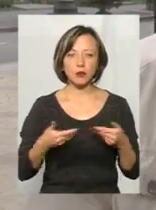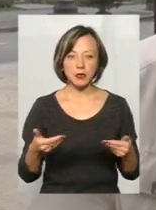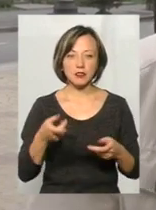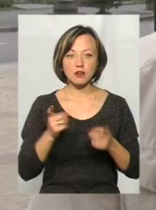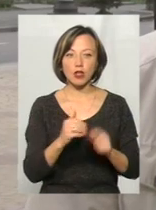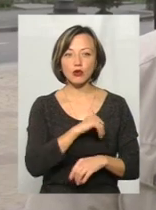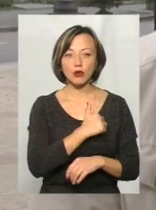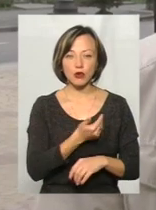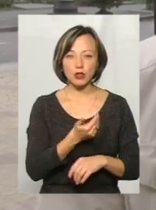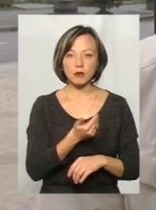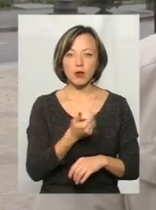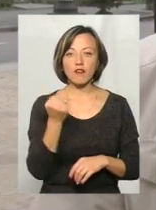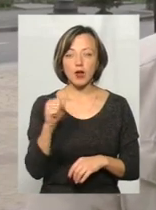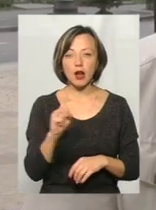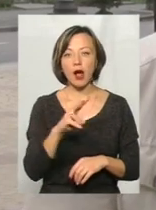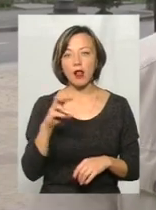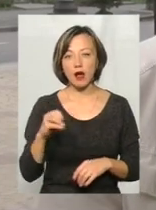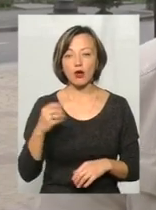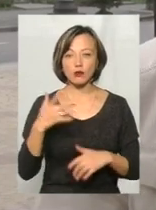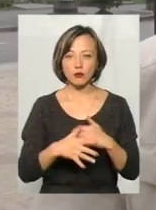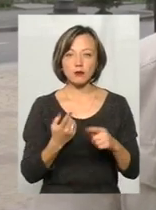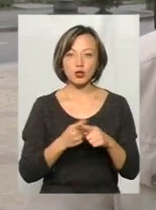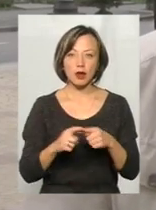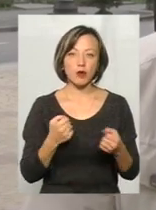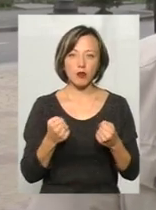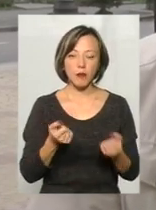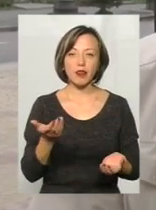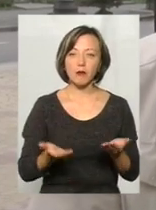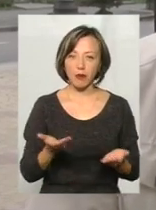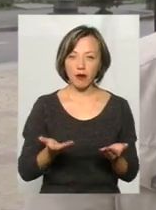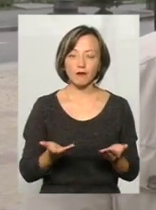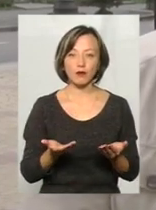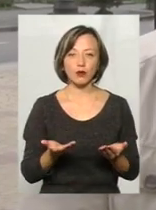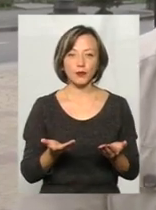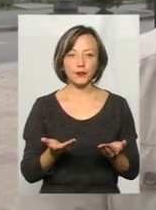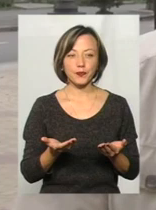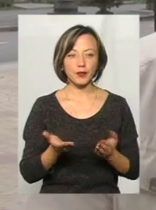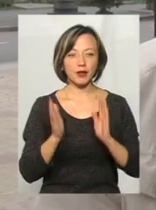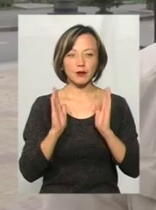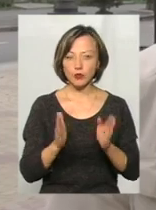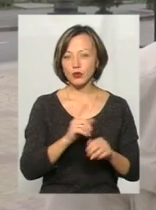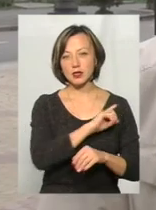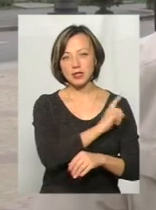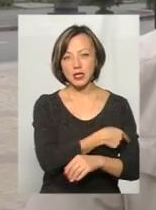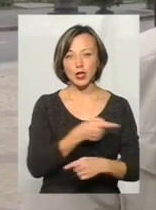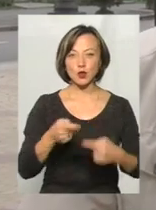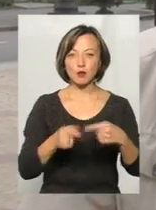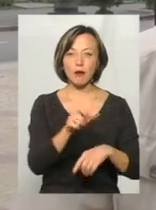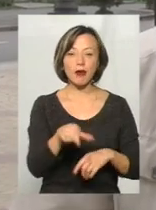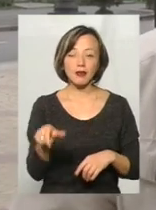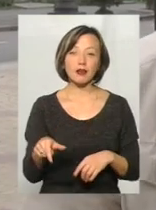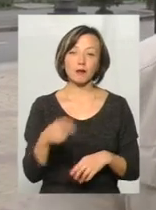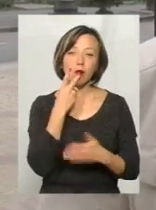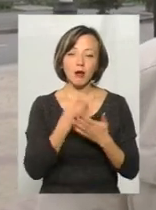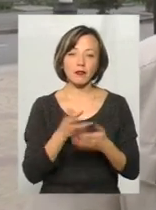звичайно, хочемо її виграти, але розуміємо, що це боротьба, що, напевно, будуть і сильні суперники. Ну,